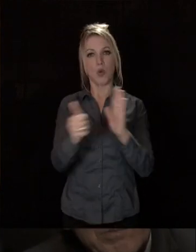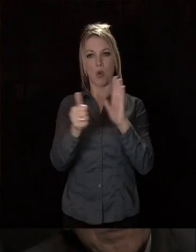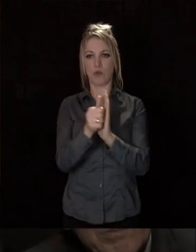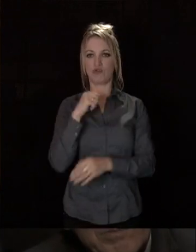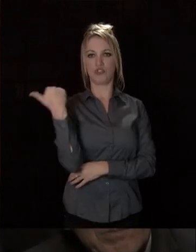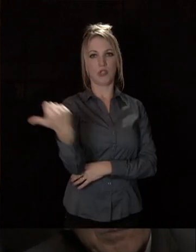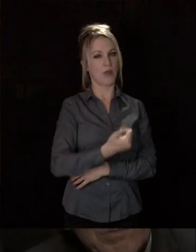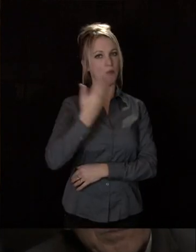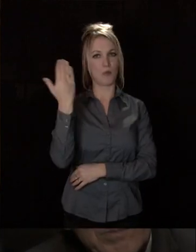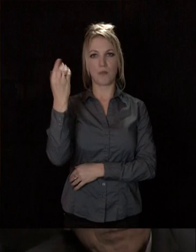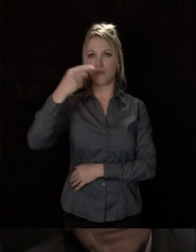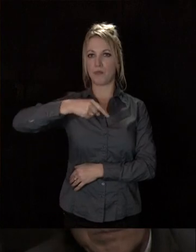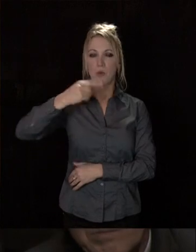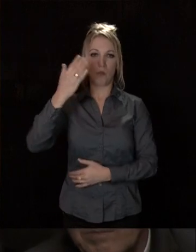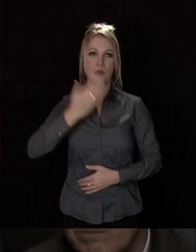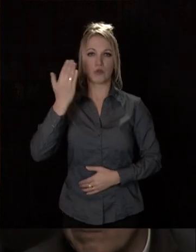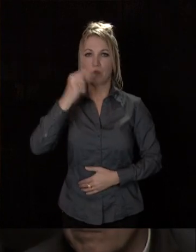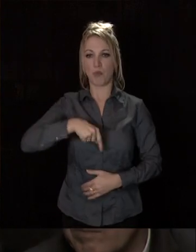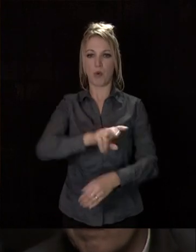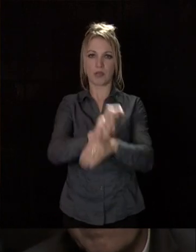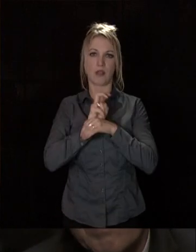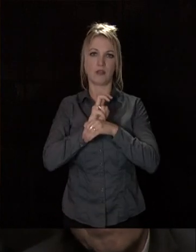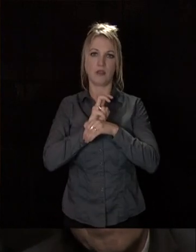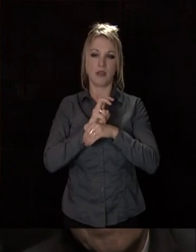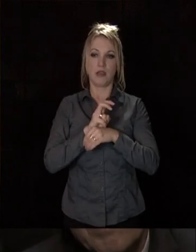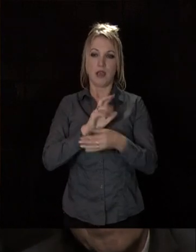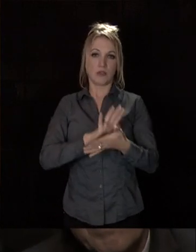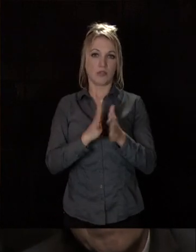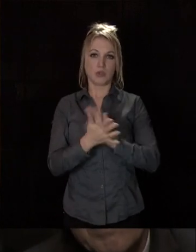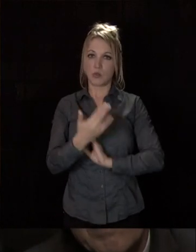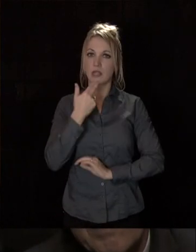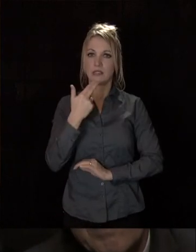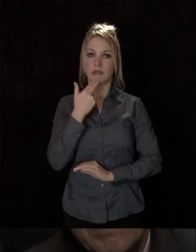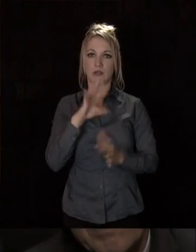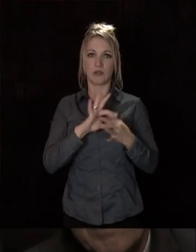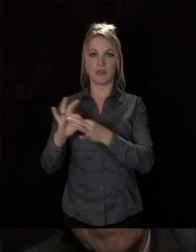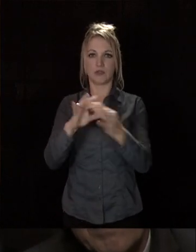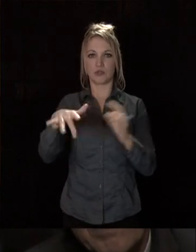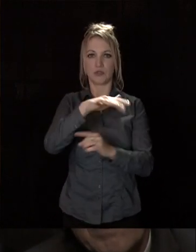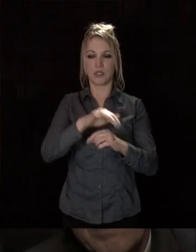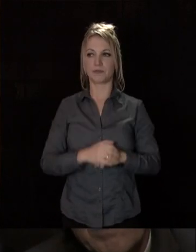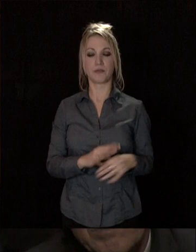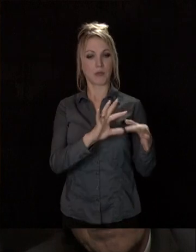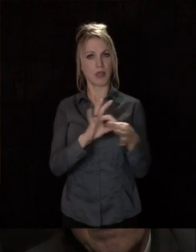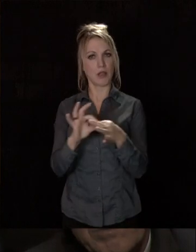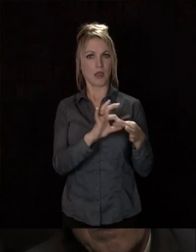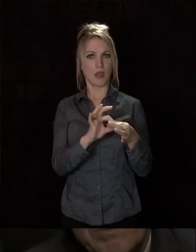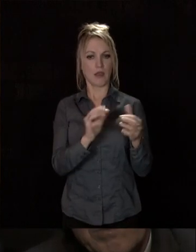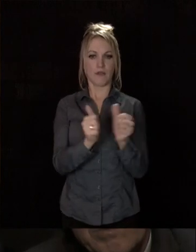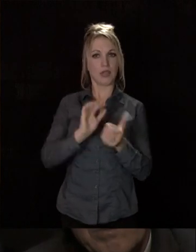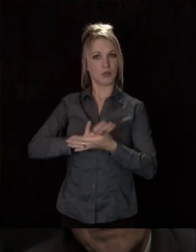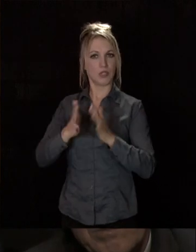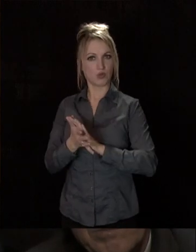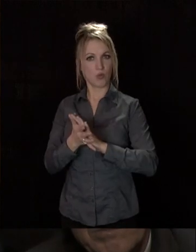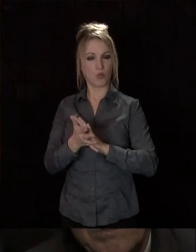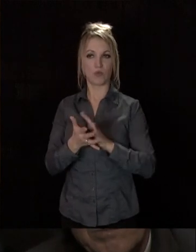indispensable à la préservation et à la qualité du lien social. Ce lien que nous avons avec les associations